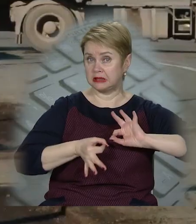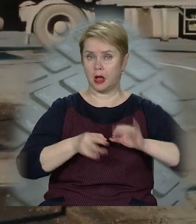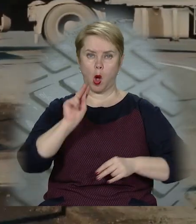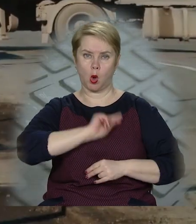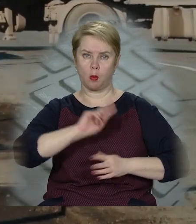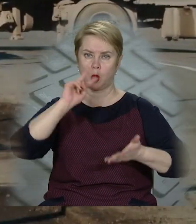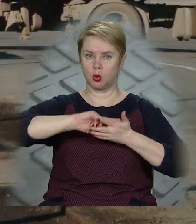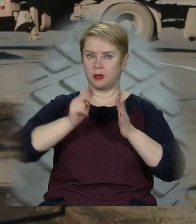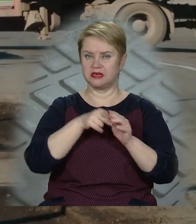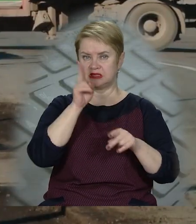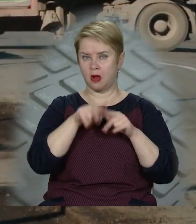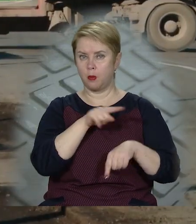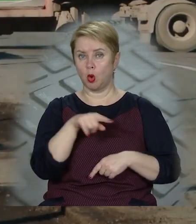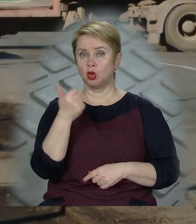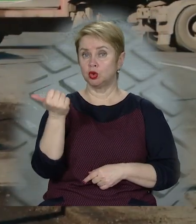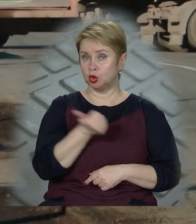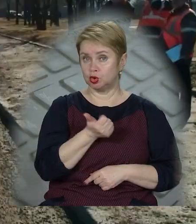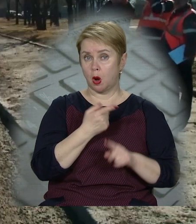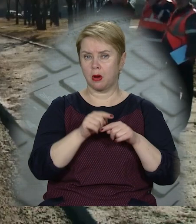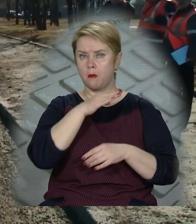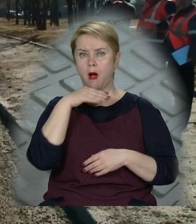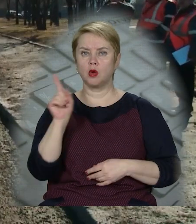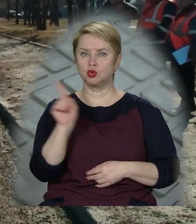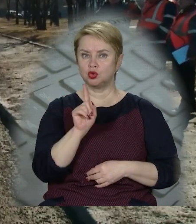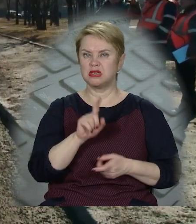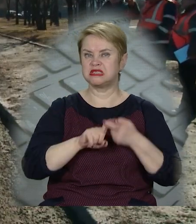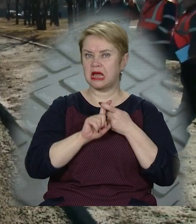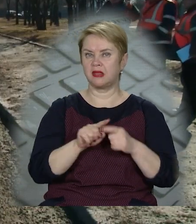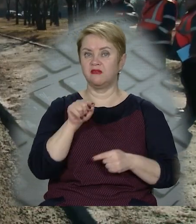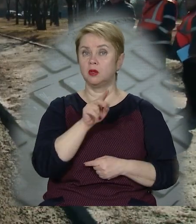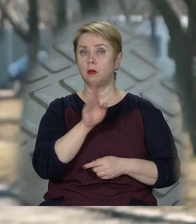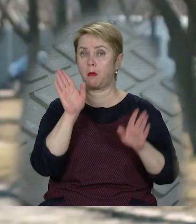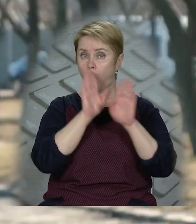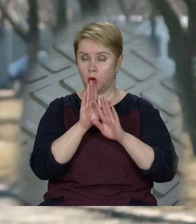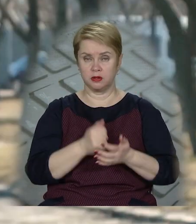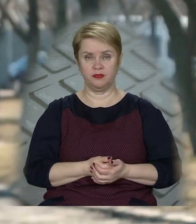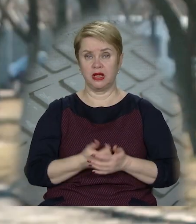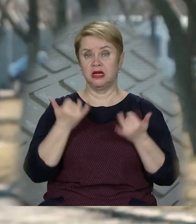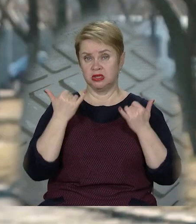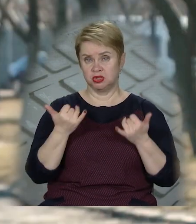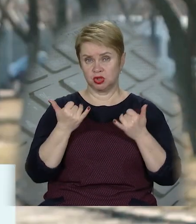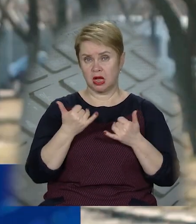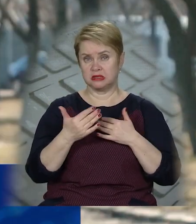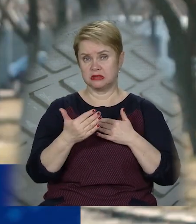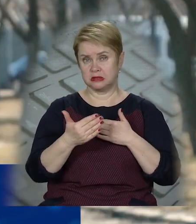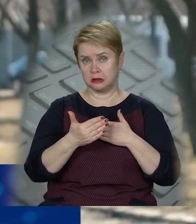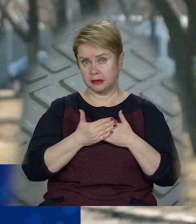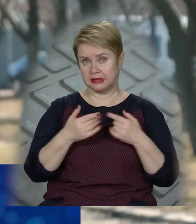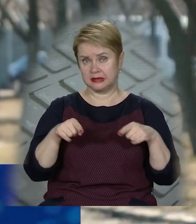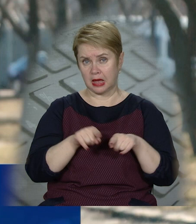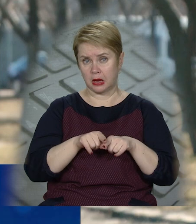Роботи планують завершити протягом тижня, проте багато чого залежить і від погоди. Зараз надвигається у нас такий